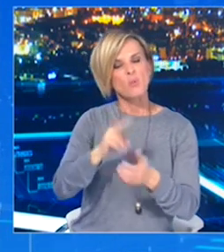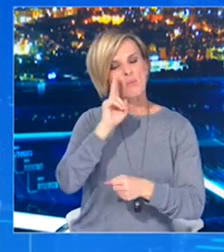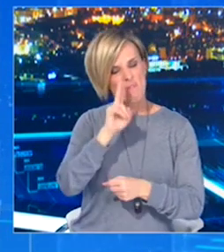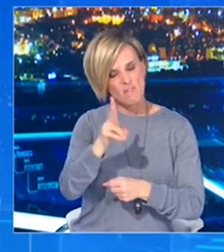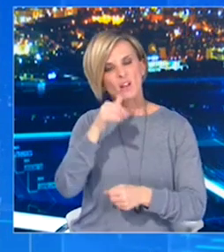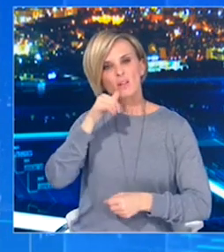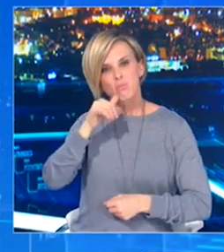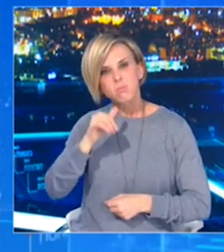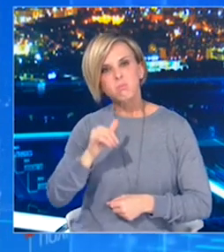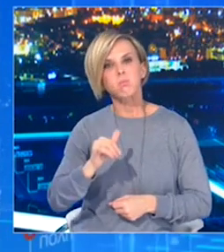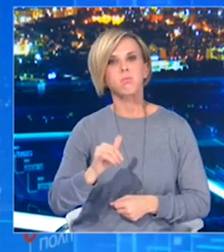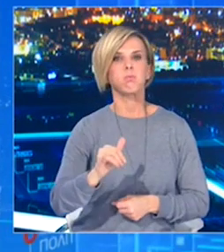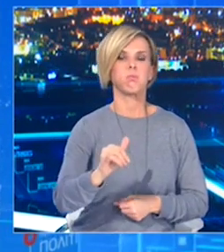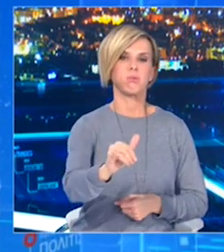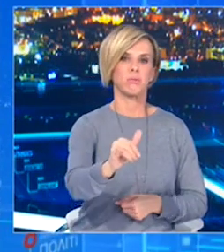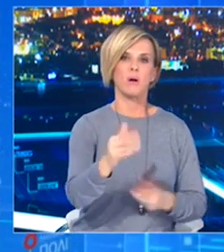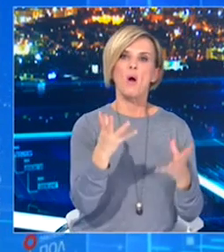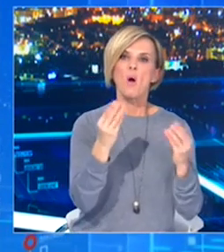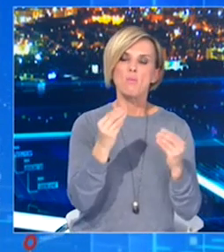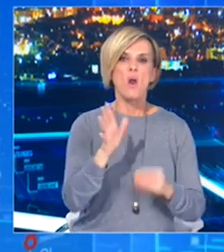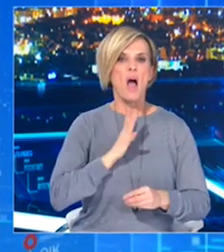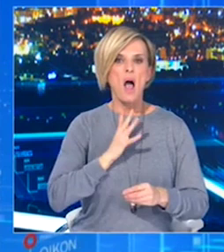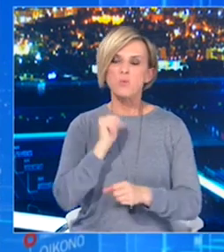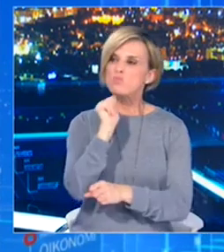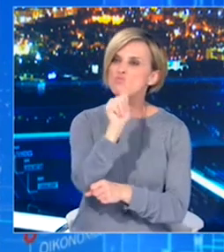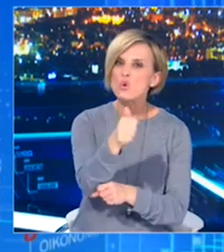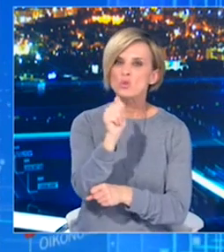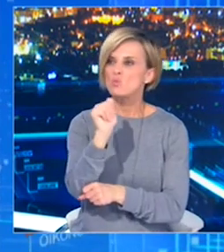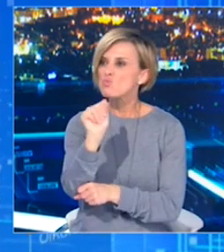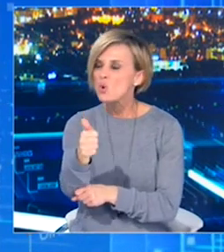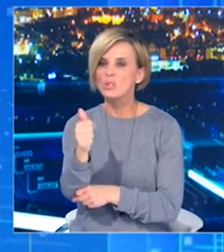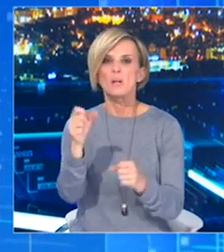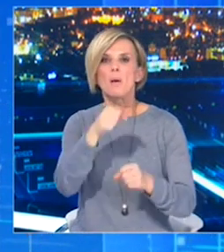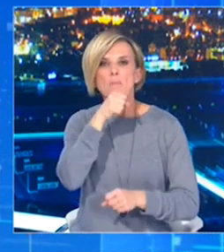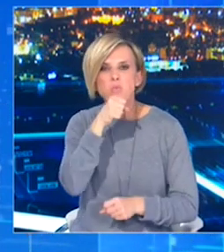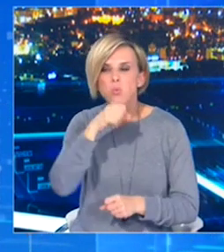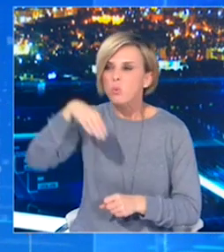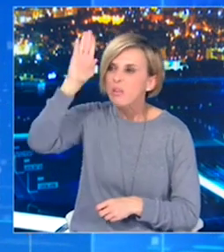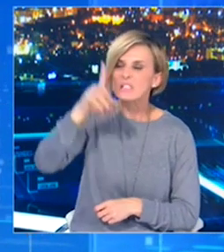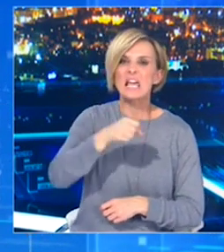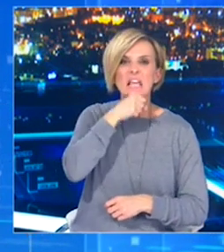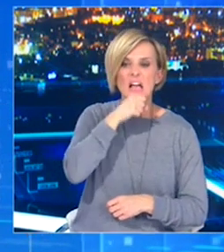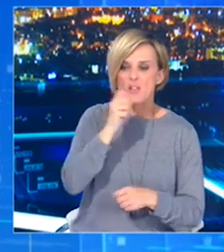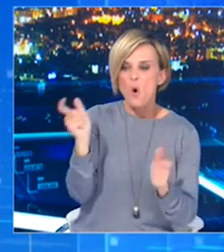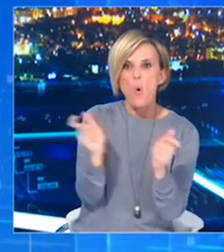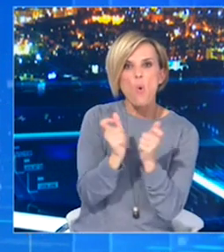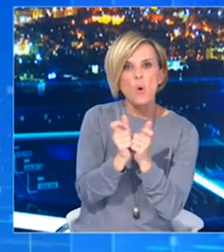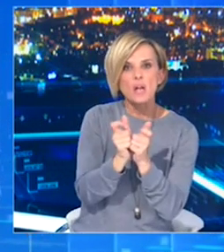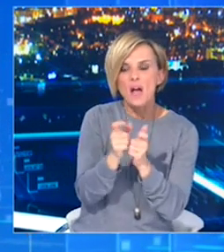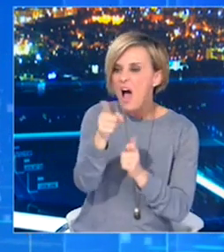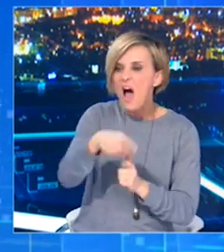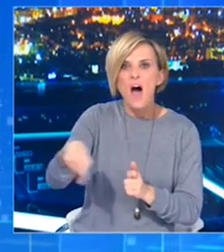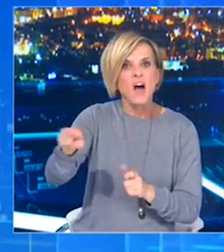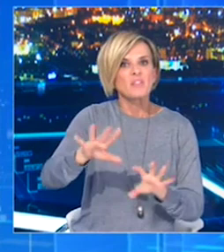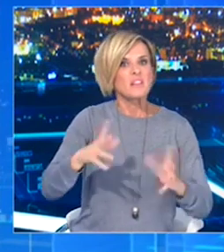υπάρχουν άνθρωποι που ζουν απομονωμένοι στην επαρχία και στα χωριά. Άνθρωποι ηλικιωμένοι, γιαγιάδες, παππούδες. Θα μπορέσουν στις γιορτές